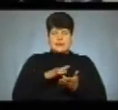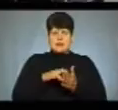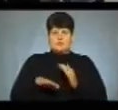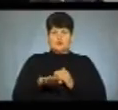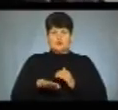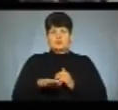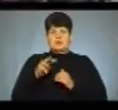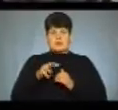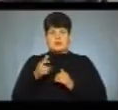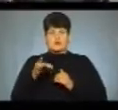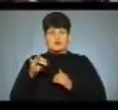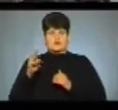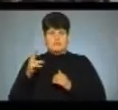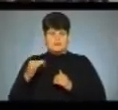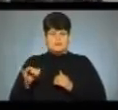Михайло Грушаєвського.